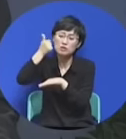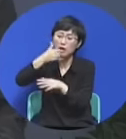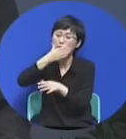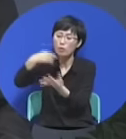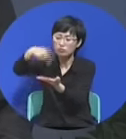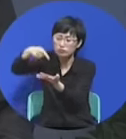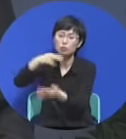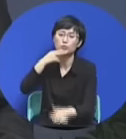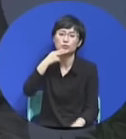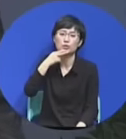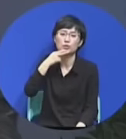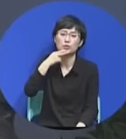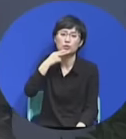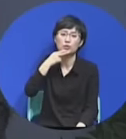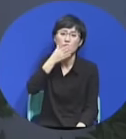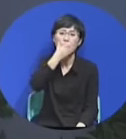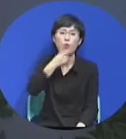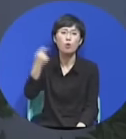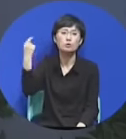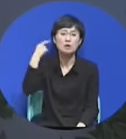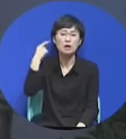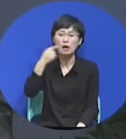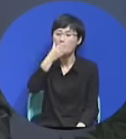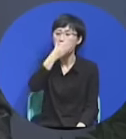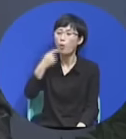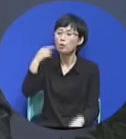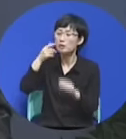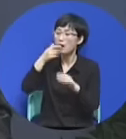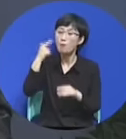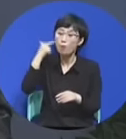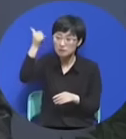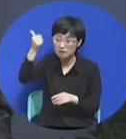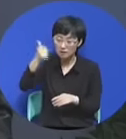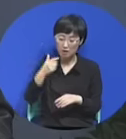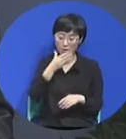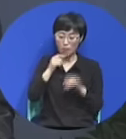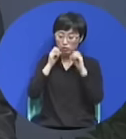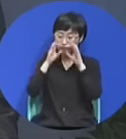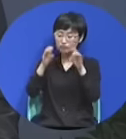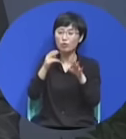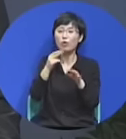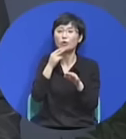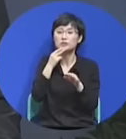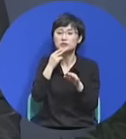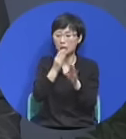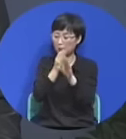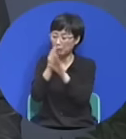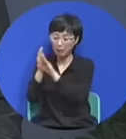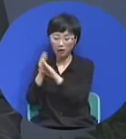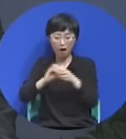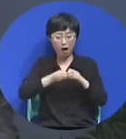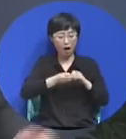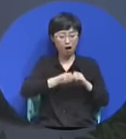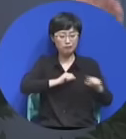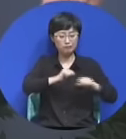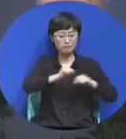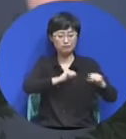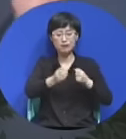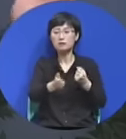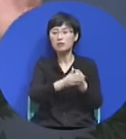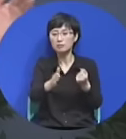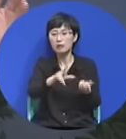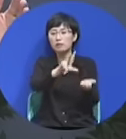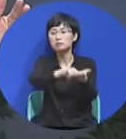목사들이 말이요. 정확한 복음 전하지 않고 딴 거 한 겁니다. 그래 지구상에는